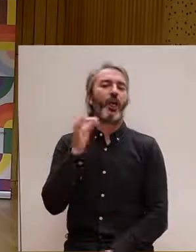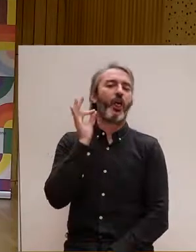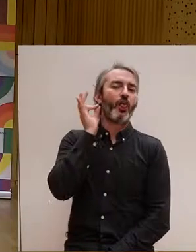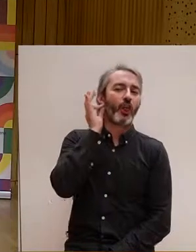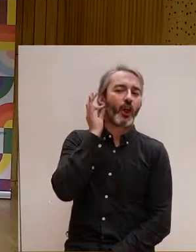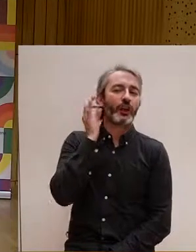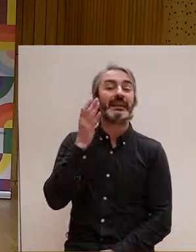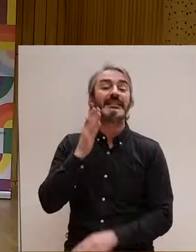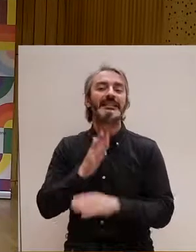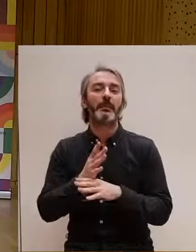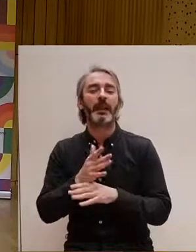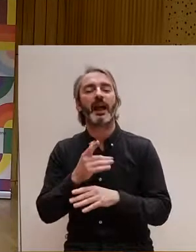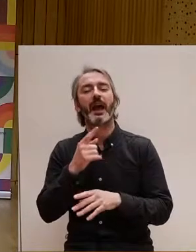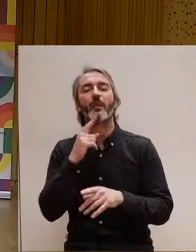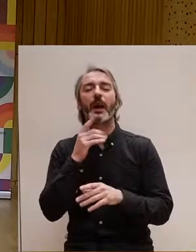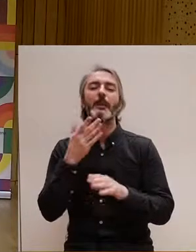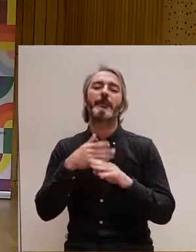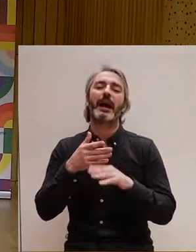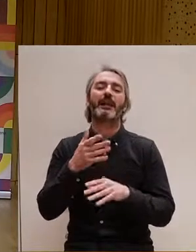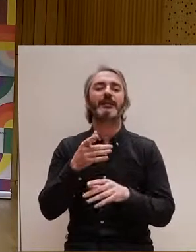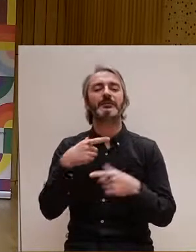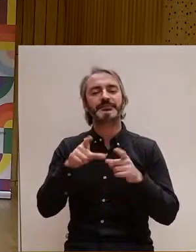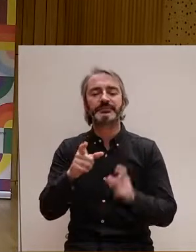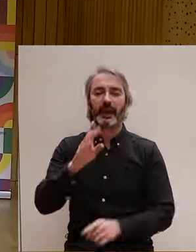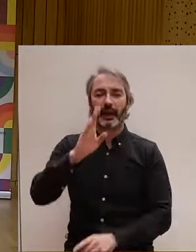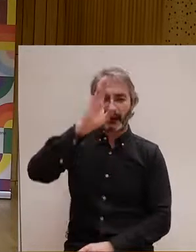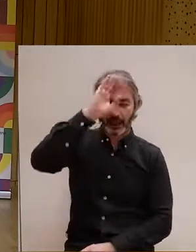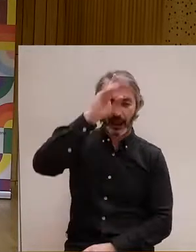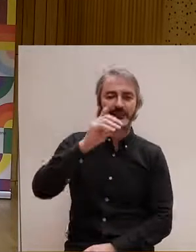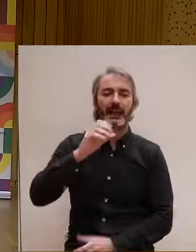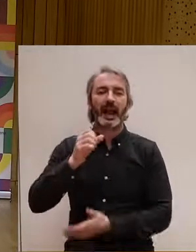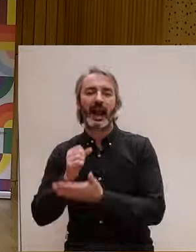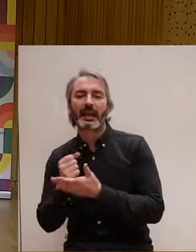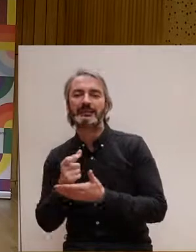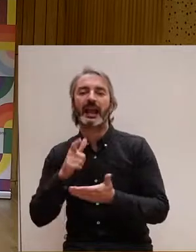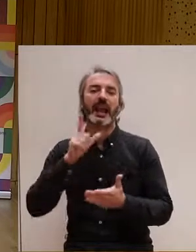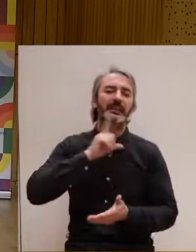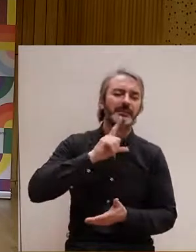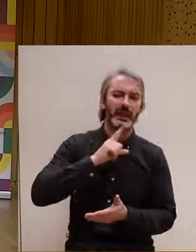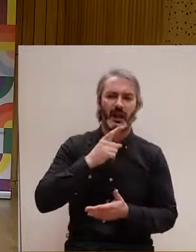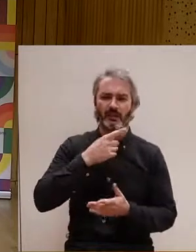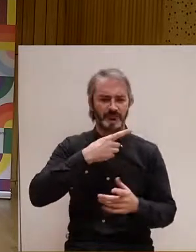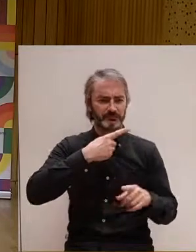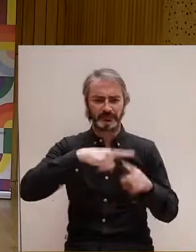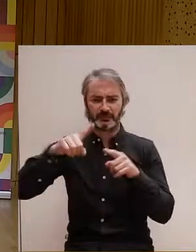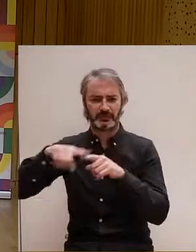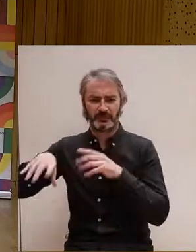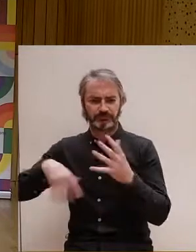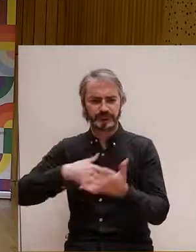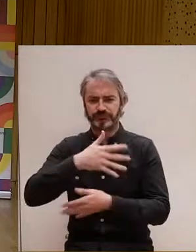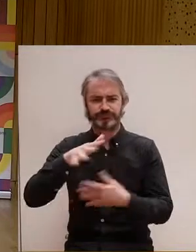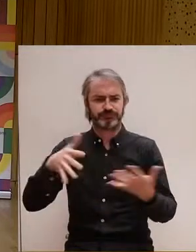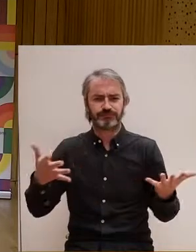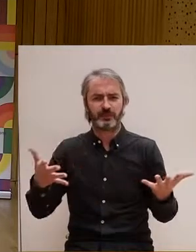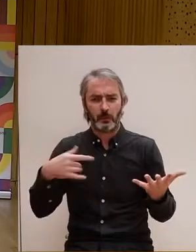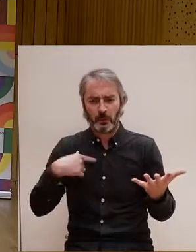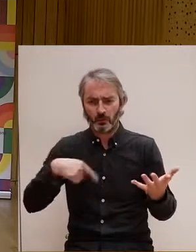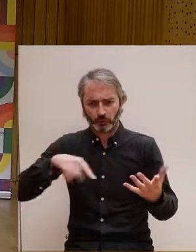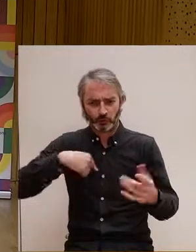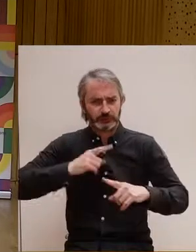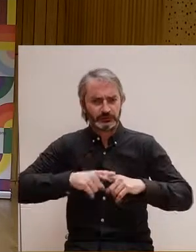estan separats per jocs per heterosexuals, jocs per gays, jocs per lesbianes. Però si decidim fluir en la nostra sexualitat,